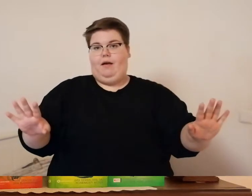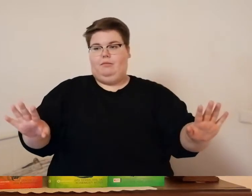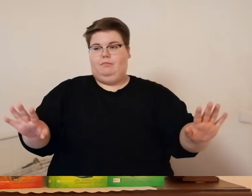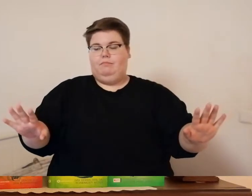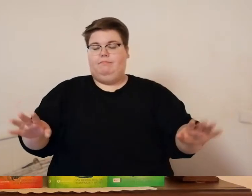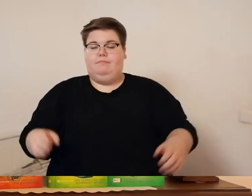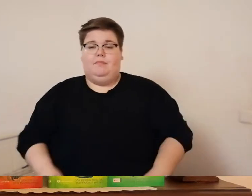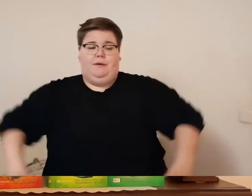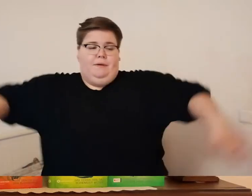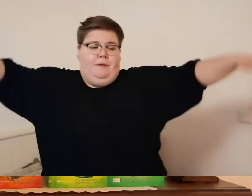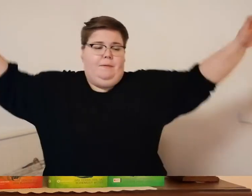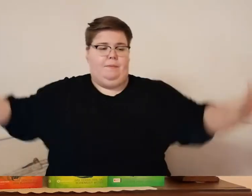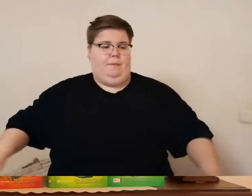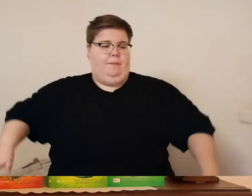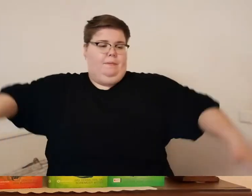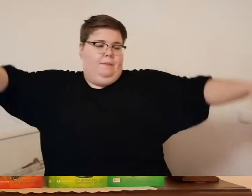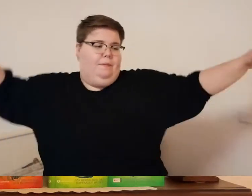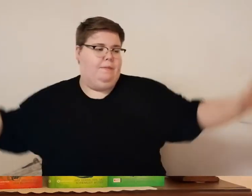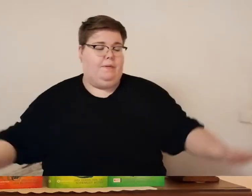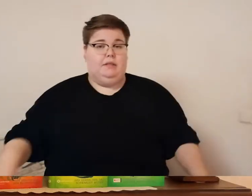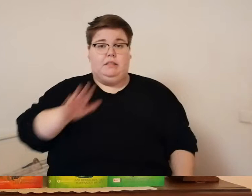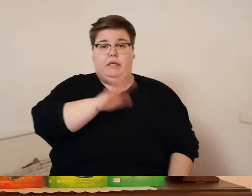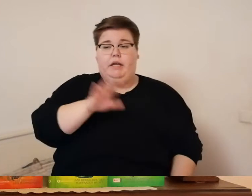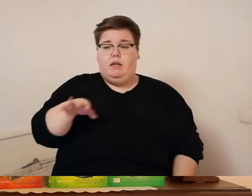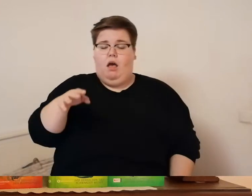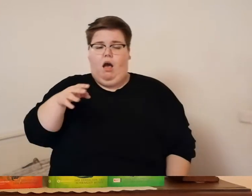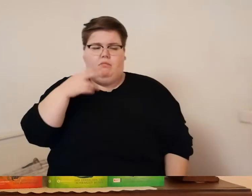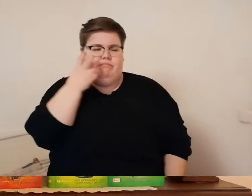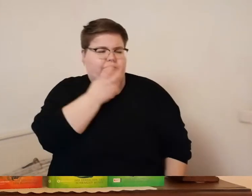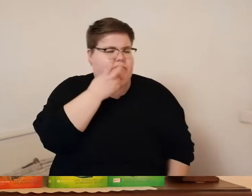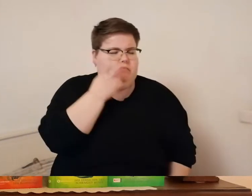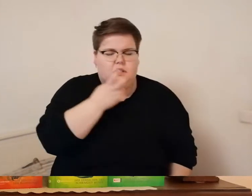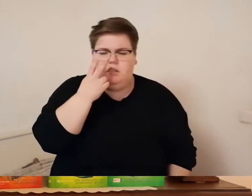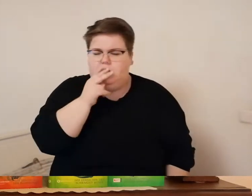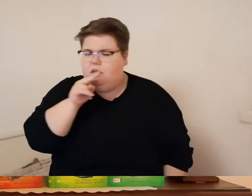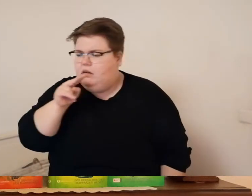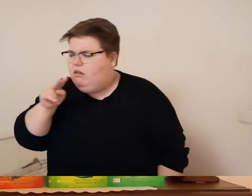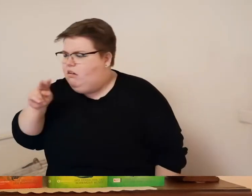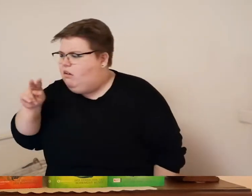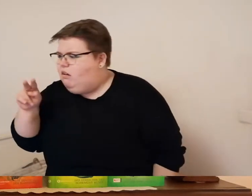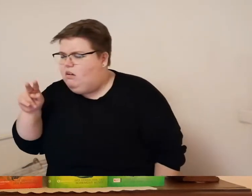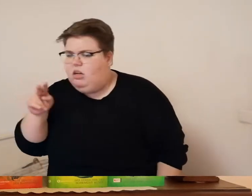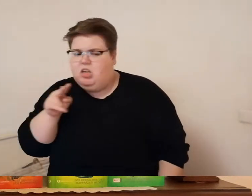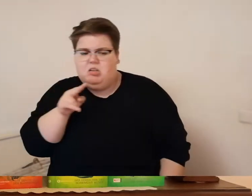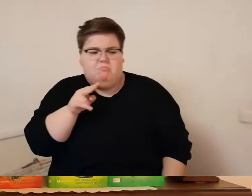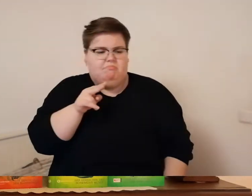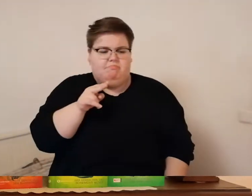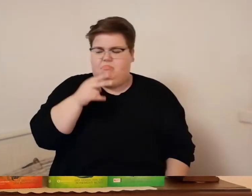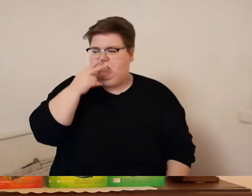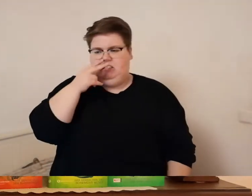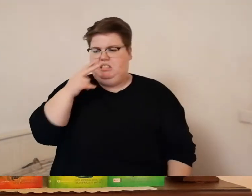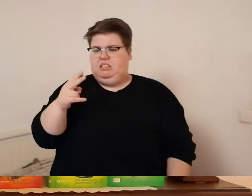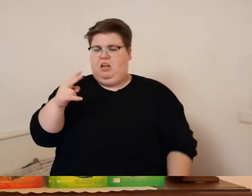wo kann er nur sein rief greta verzweifelt als sie auch nach einer weile noch immer keine spur von bengt entdecken konnten